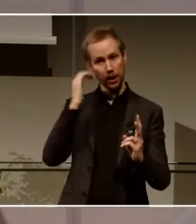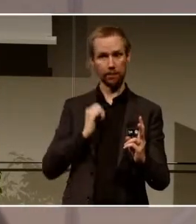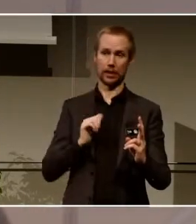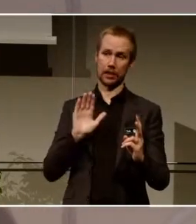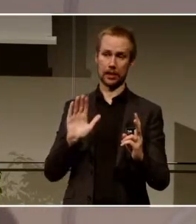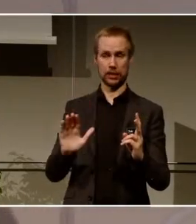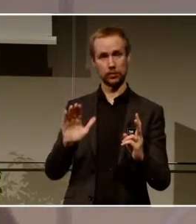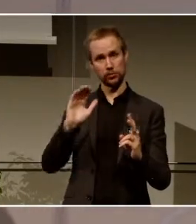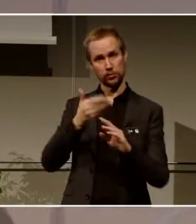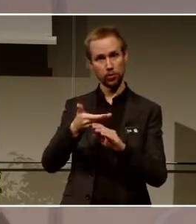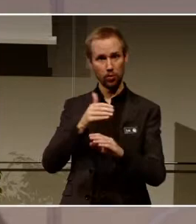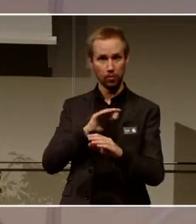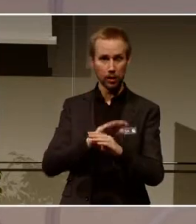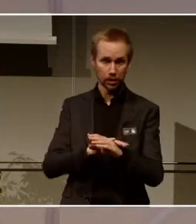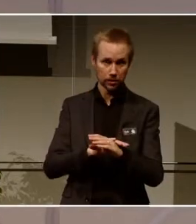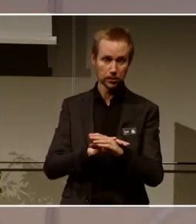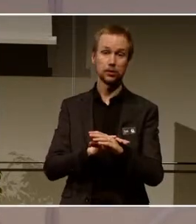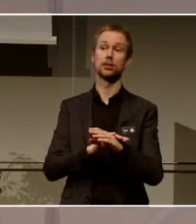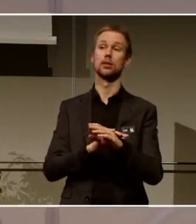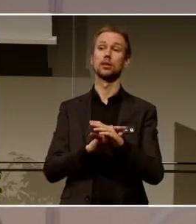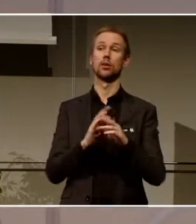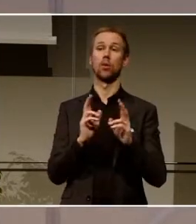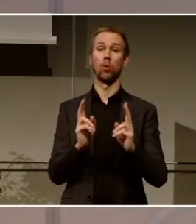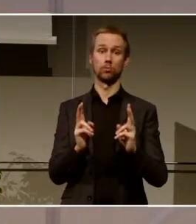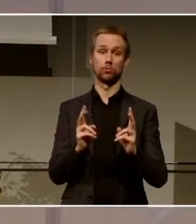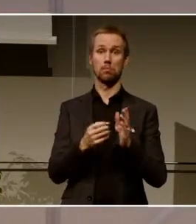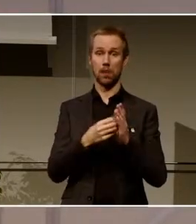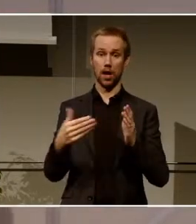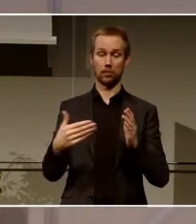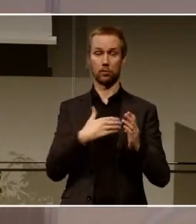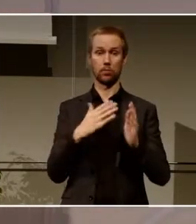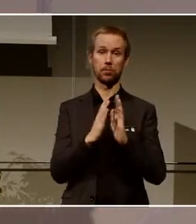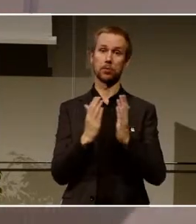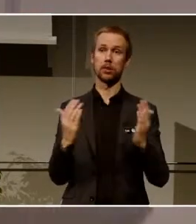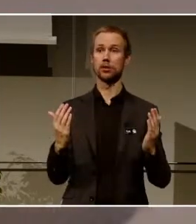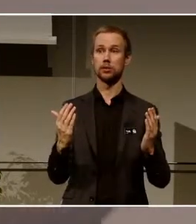också vårt bibliotek en annan synlighet i staden.